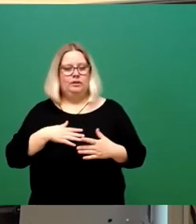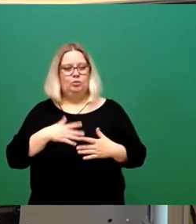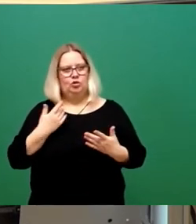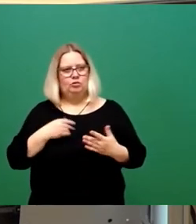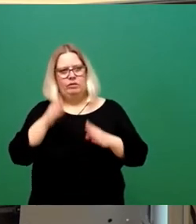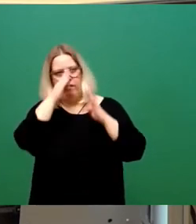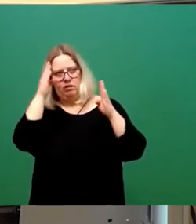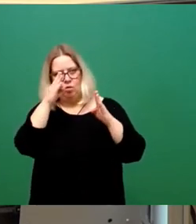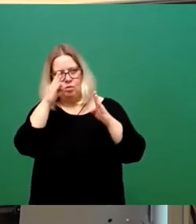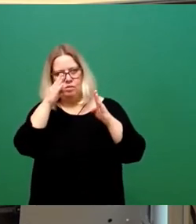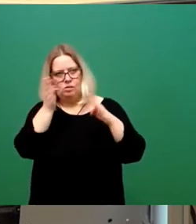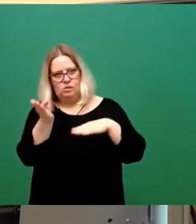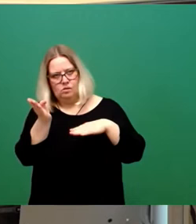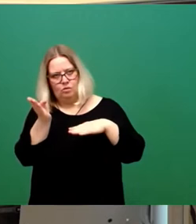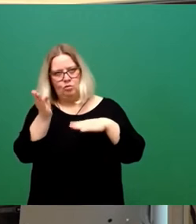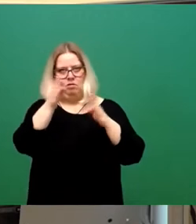auch erst mal wieder aufgebaut werden.